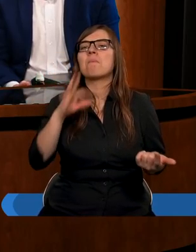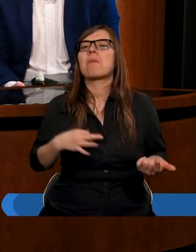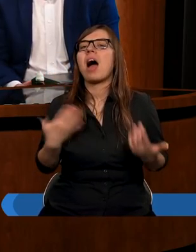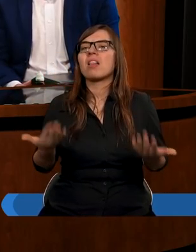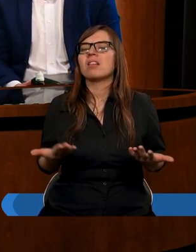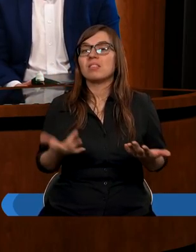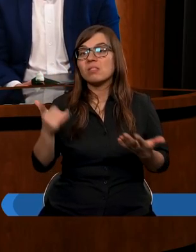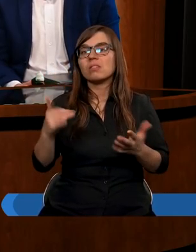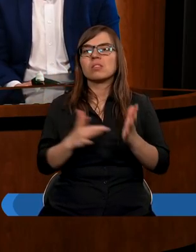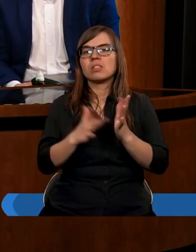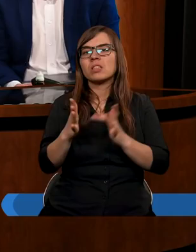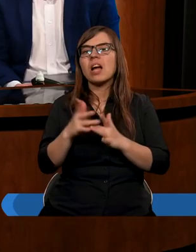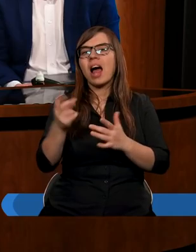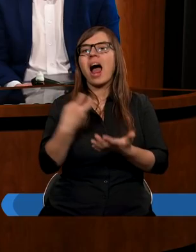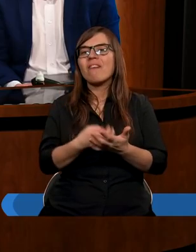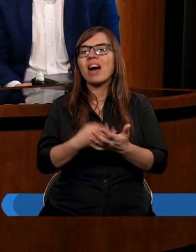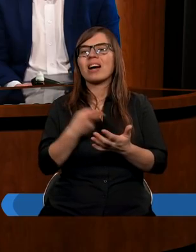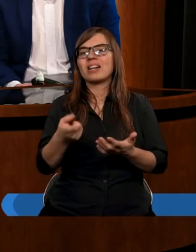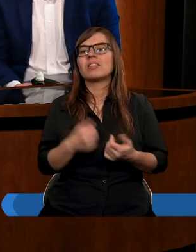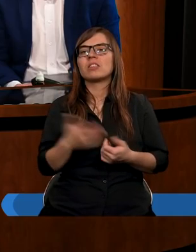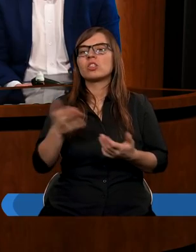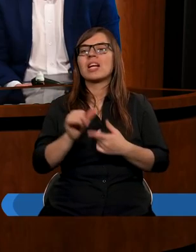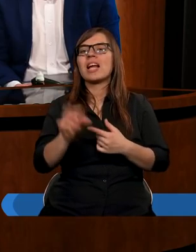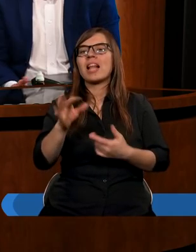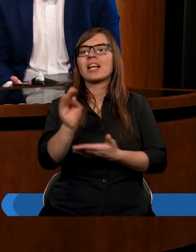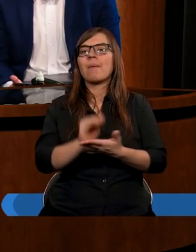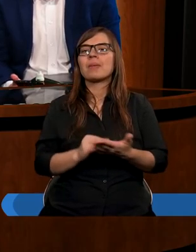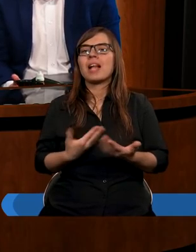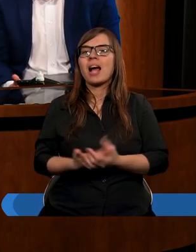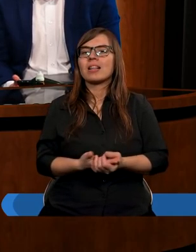Pan Jezus. Pan Ewangelii. Gdzie tak jest napisane?